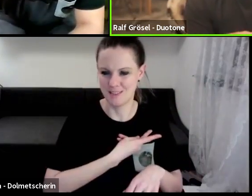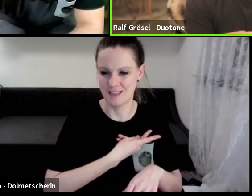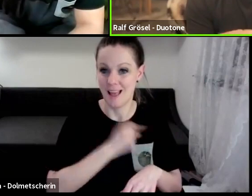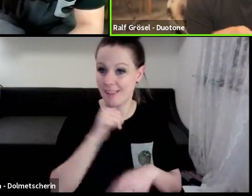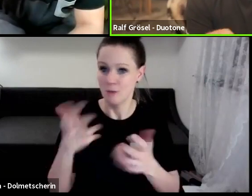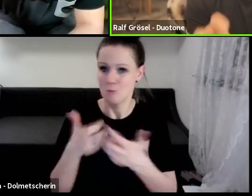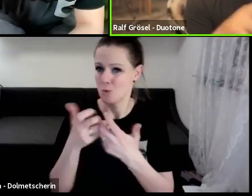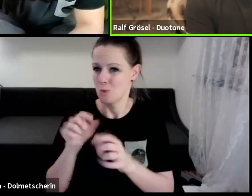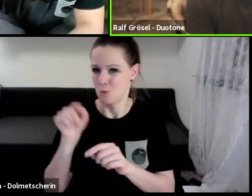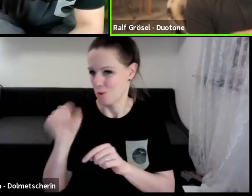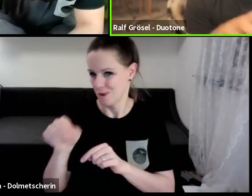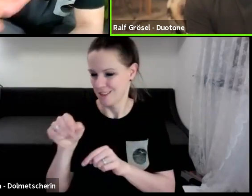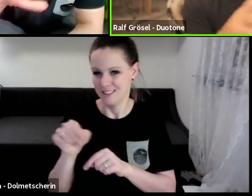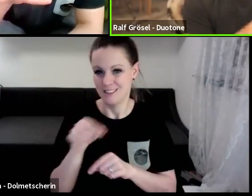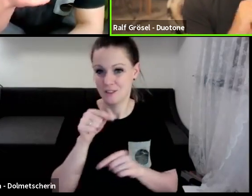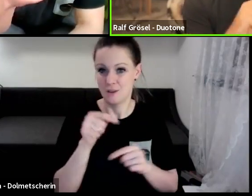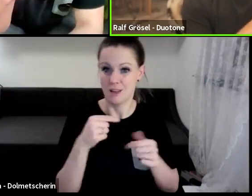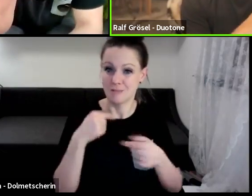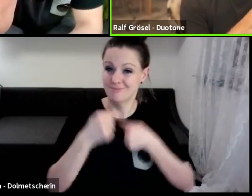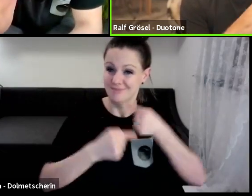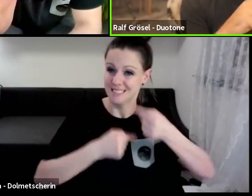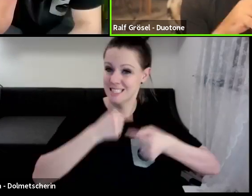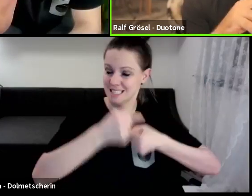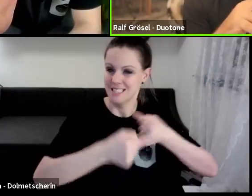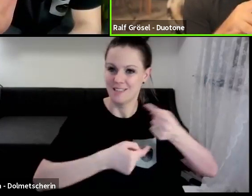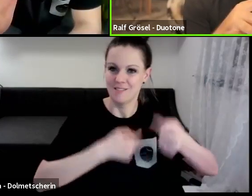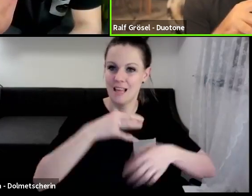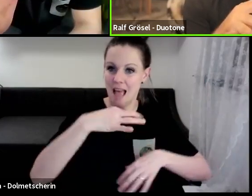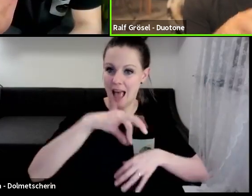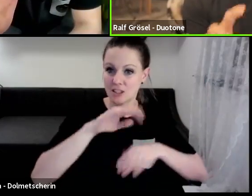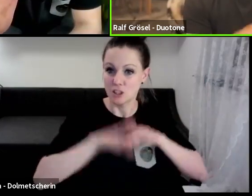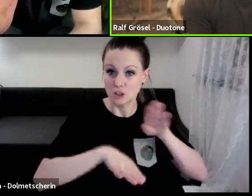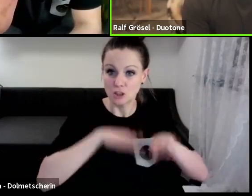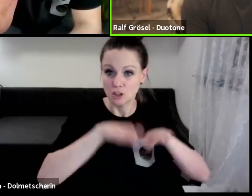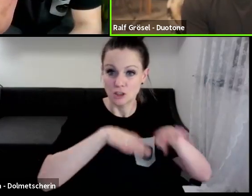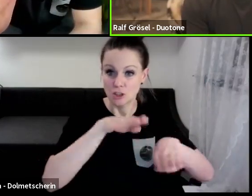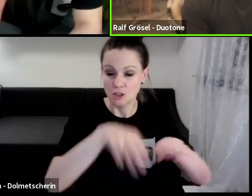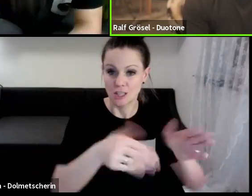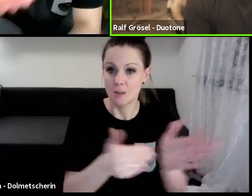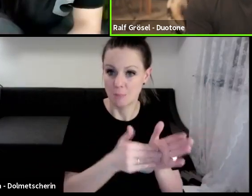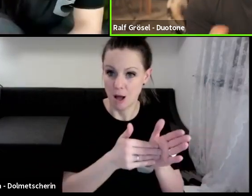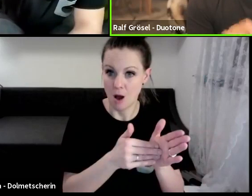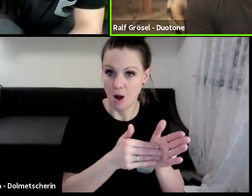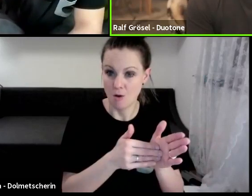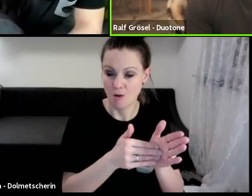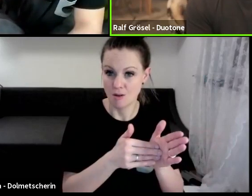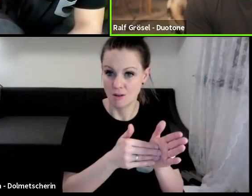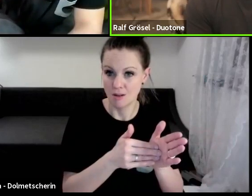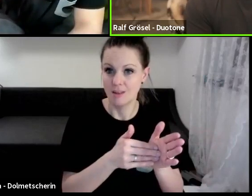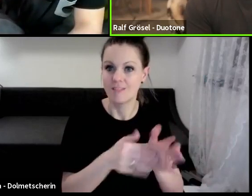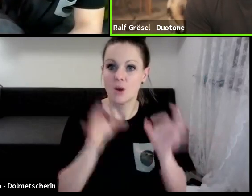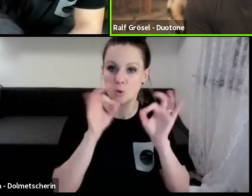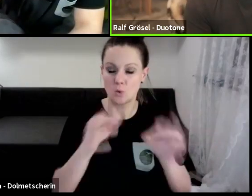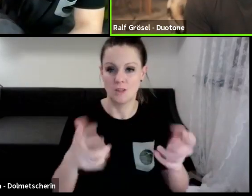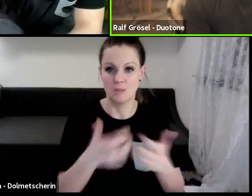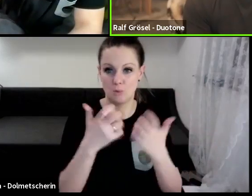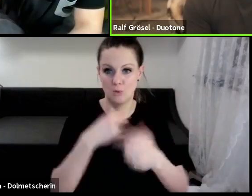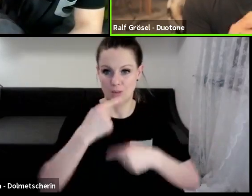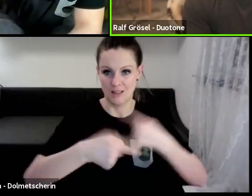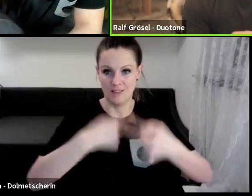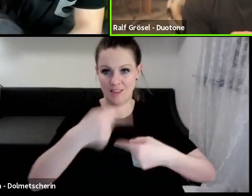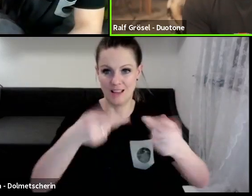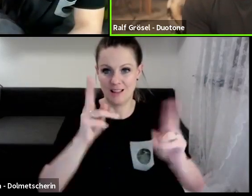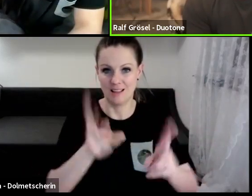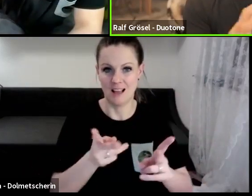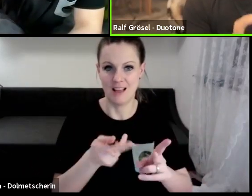das Produkt, weil du brauchst so viele Einzelkomponenten im Vorfeld, um ein gutes Produkt zu entwickeln, dass es